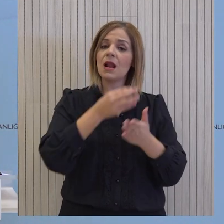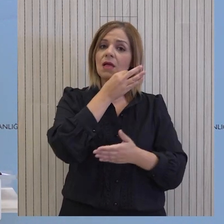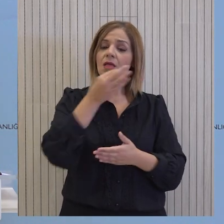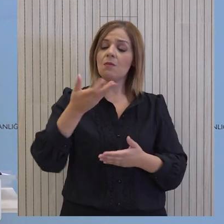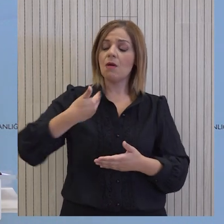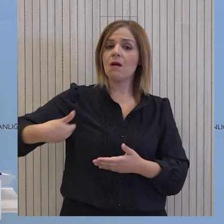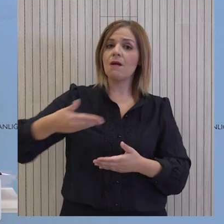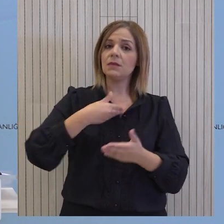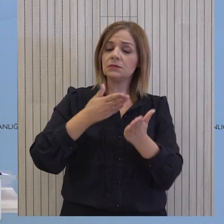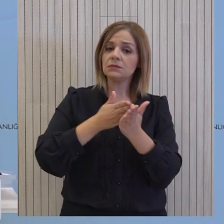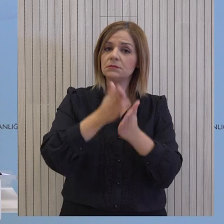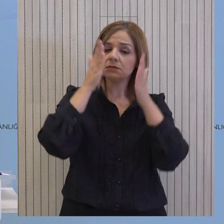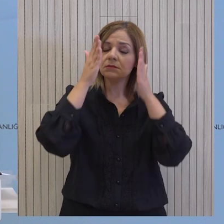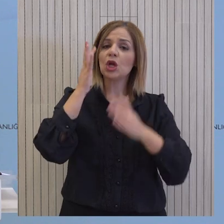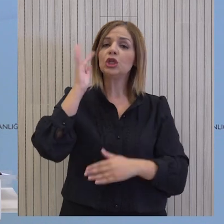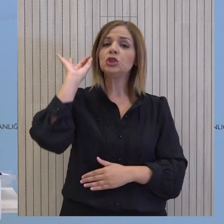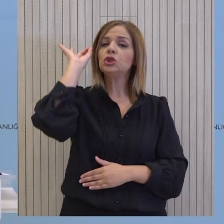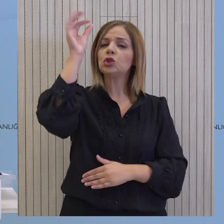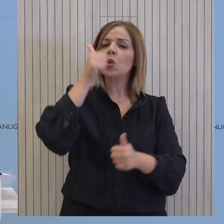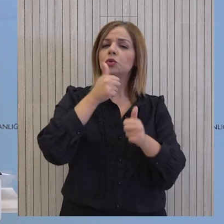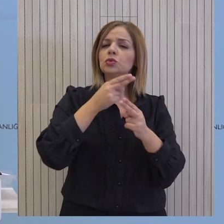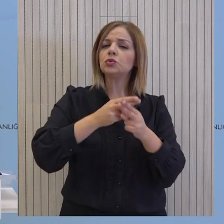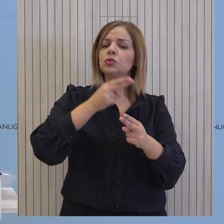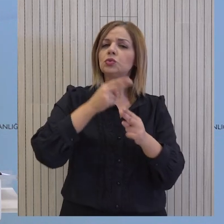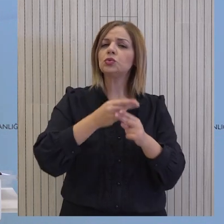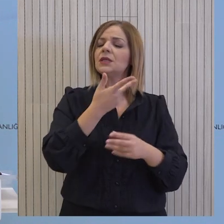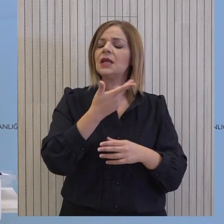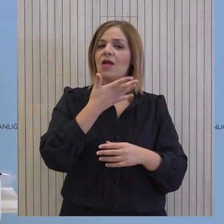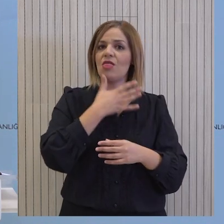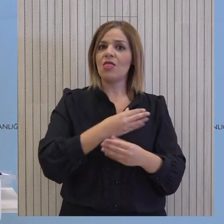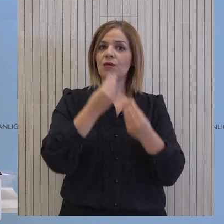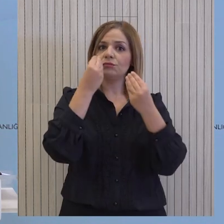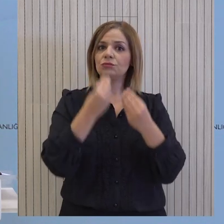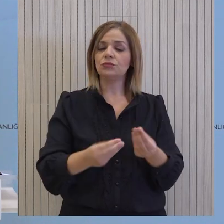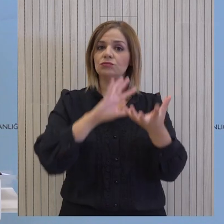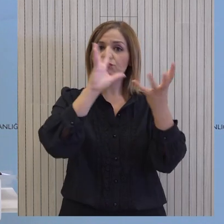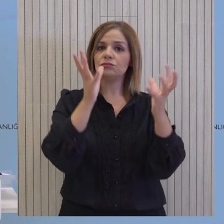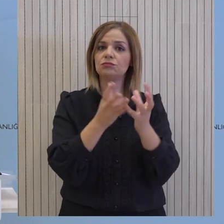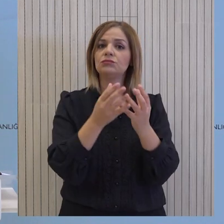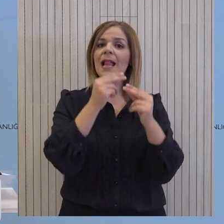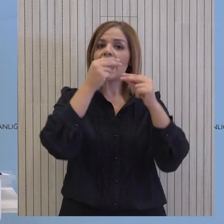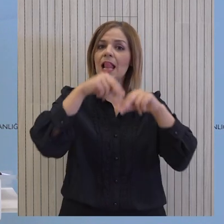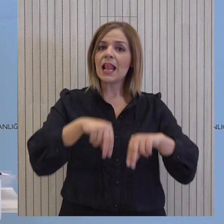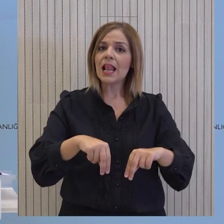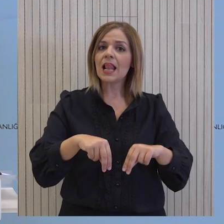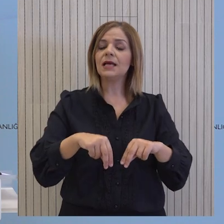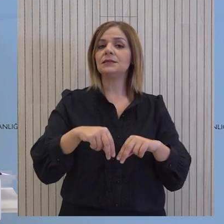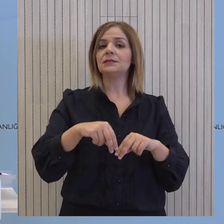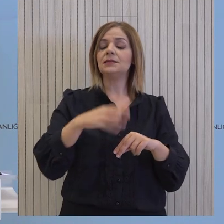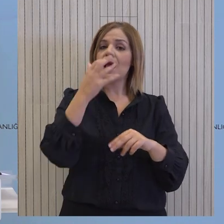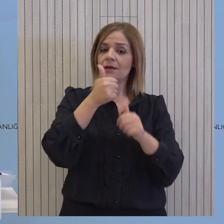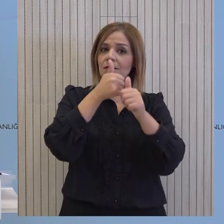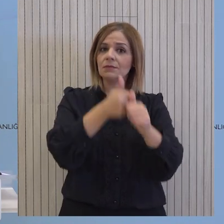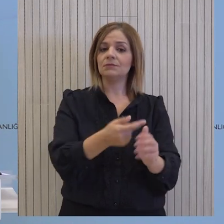προσήλωσή μας στον ύψιστο αθνικό μας στόχο, που δεν είναι άλλος από την επίτευξη μιας συνολικής και βιώσιμης λύσης, σύμφωνα με τον